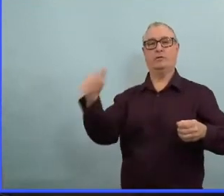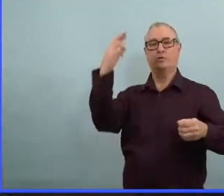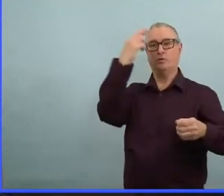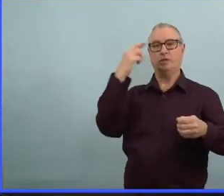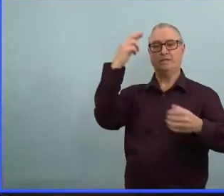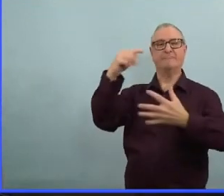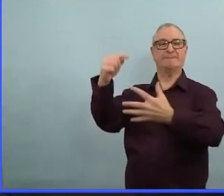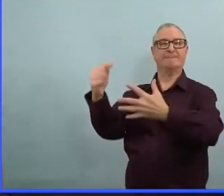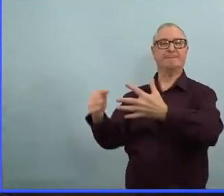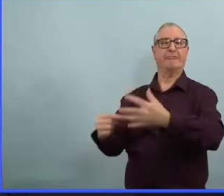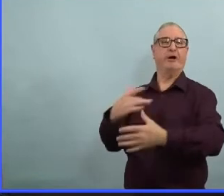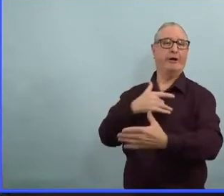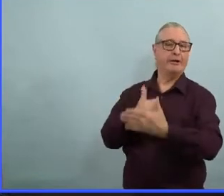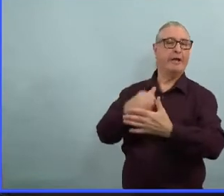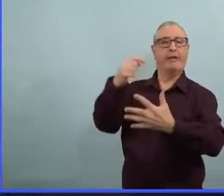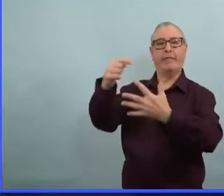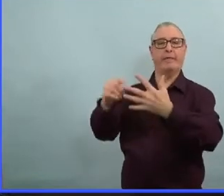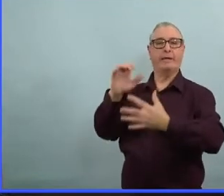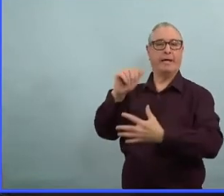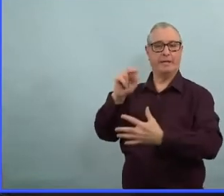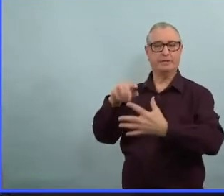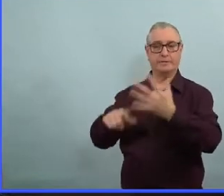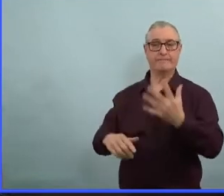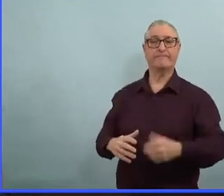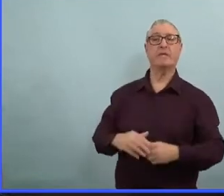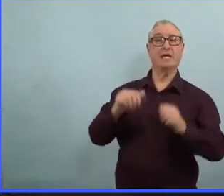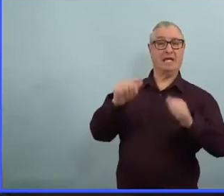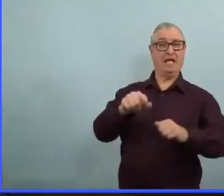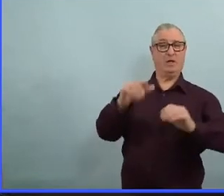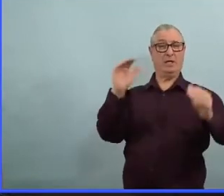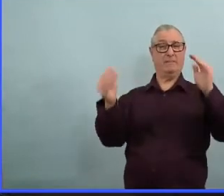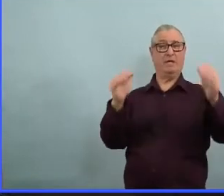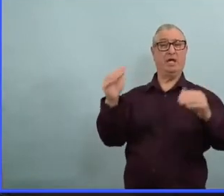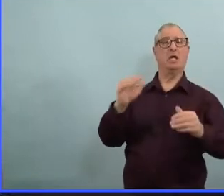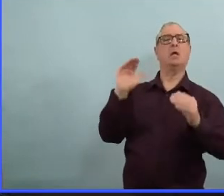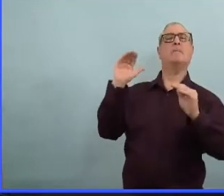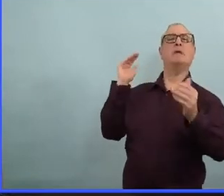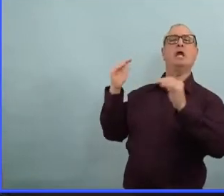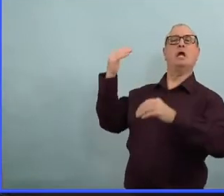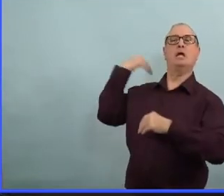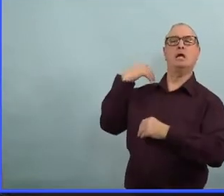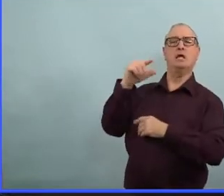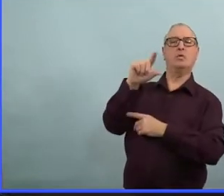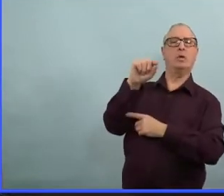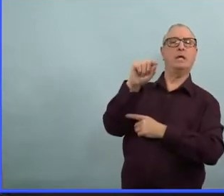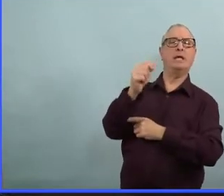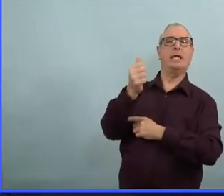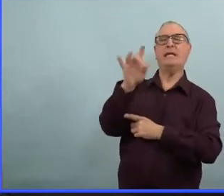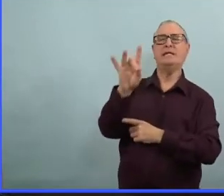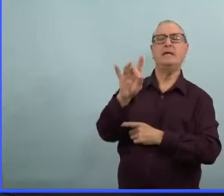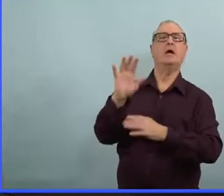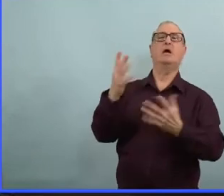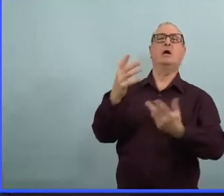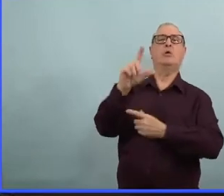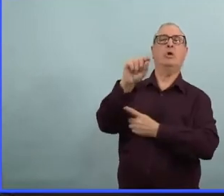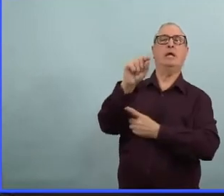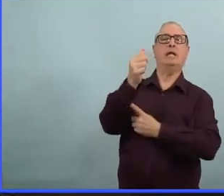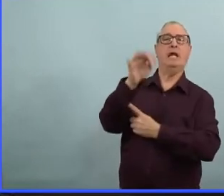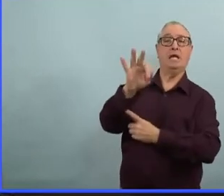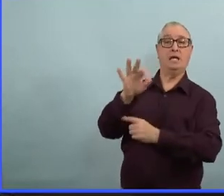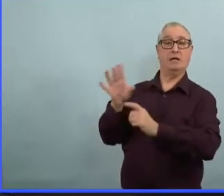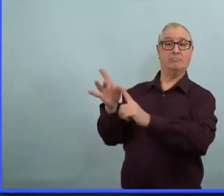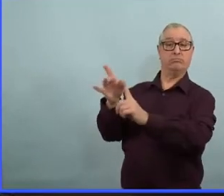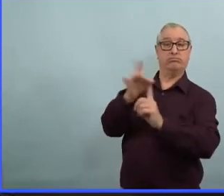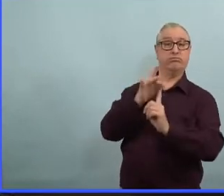Si on compare ça à 2018-2019, où les gens, les hôpitaux étaient plus remplis à cause de la grippe, par exemple.